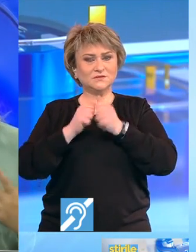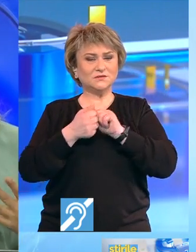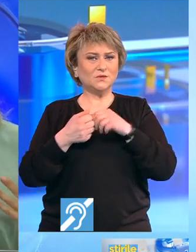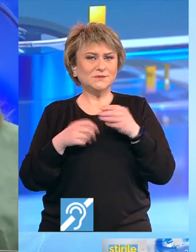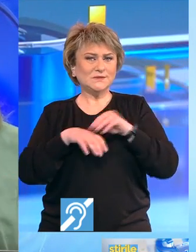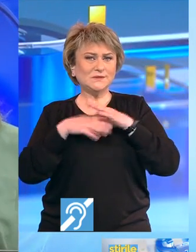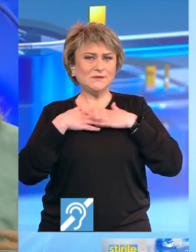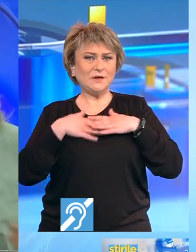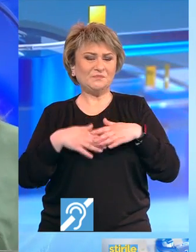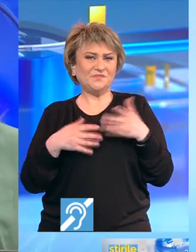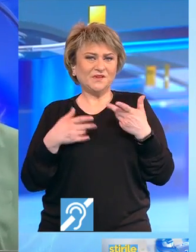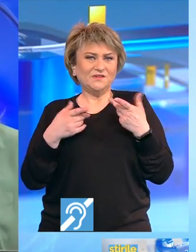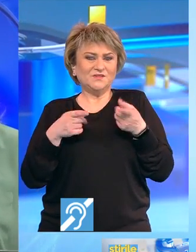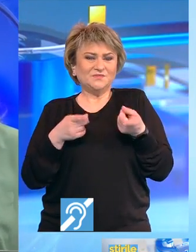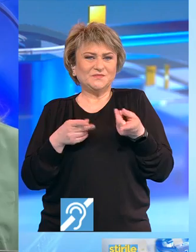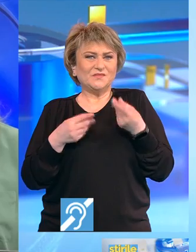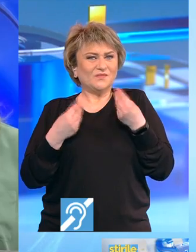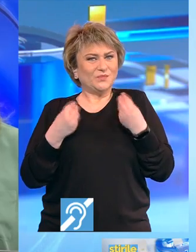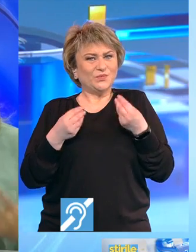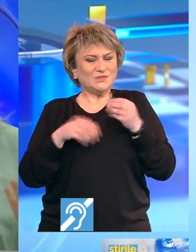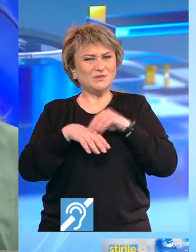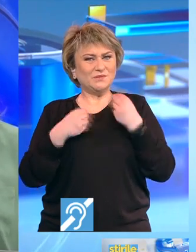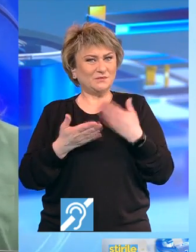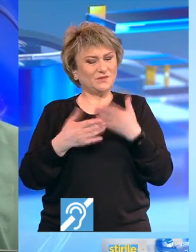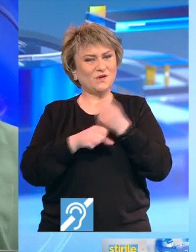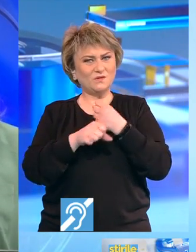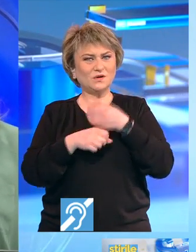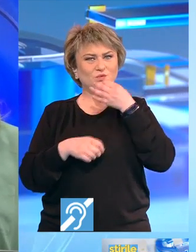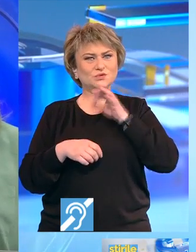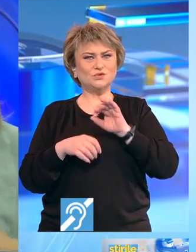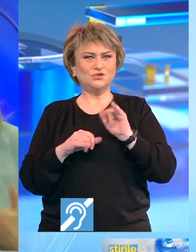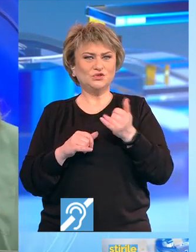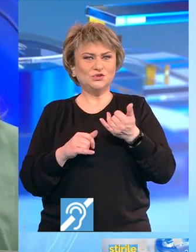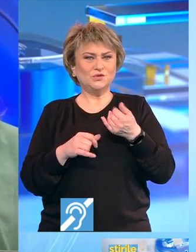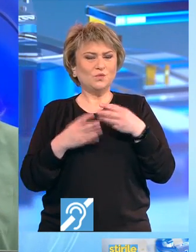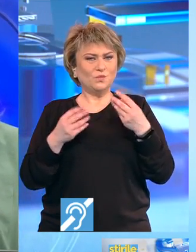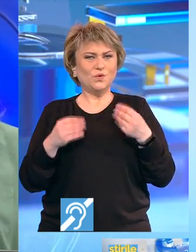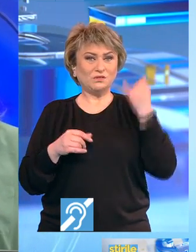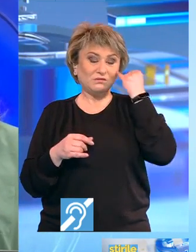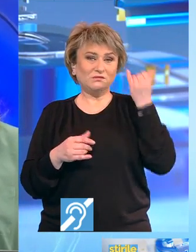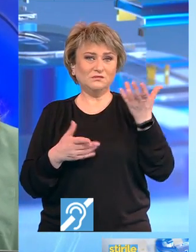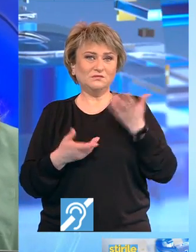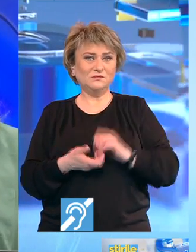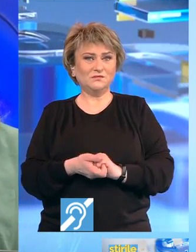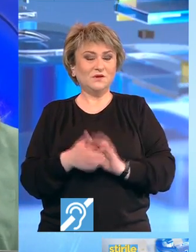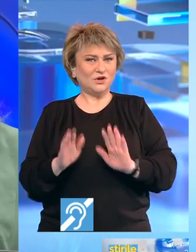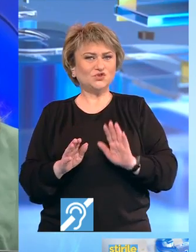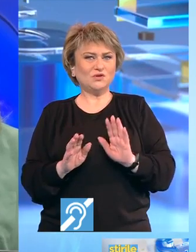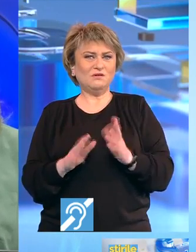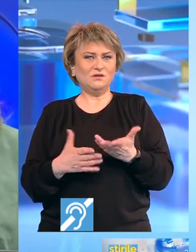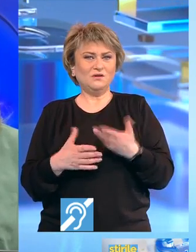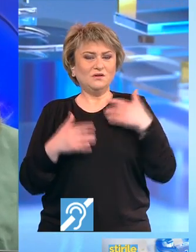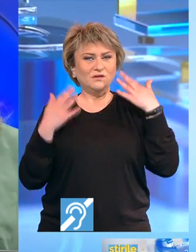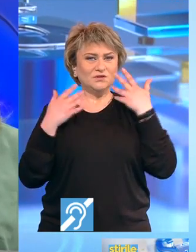starea de bună dispoziție, de care au nevoie pentru a lucra ușor și cu multă inspirație, așa încât